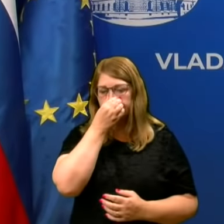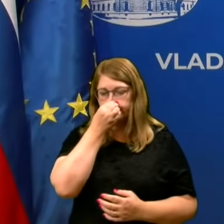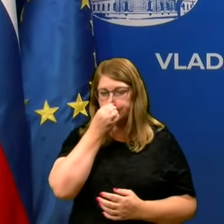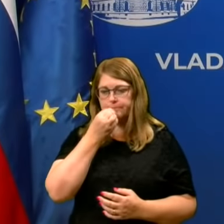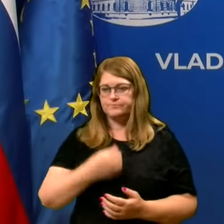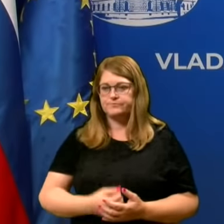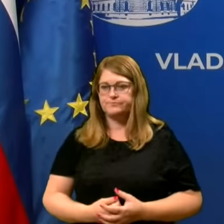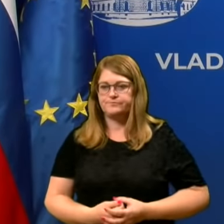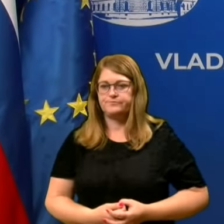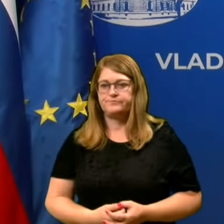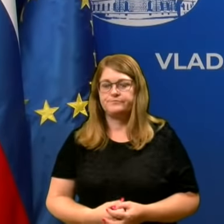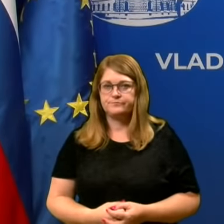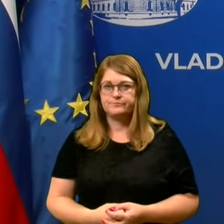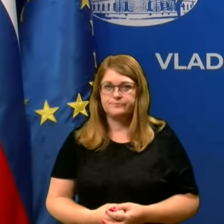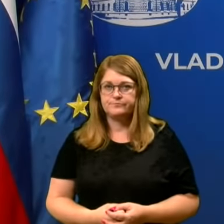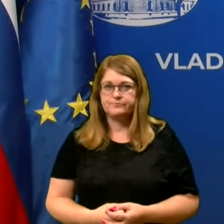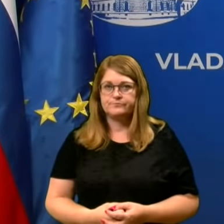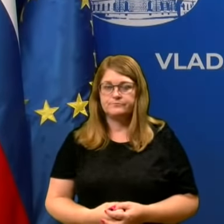To povejo vse.